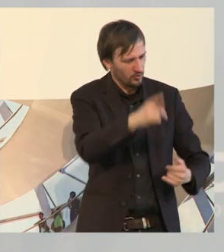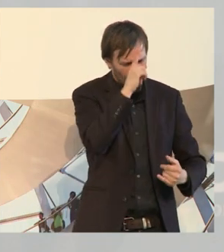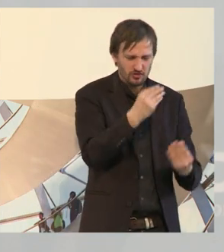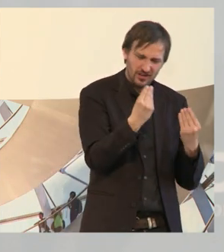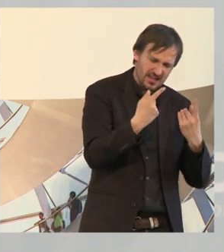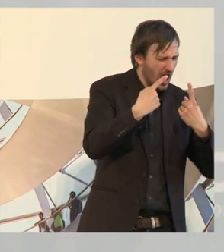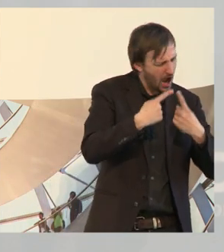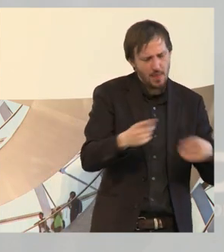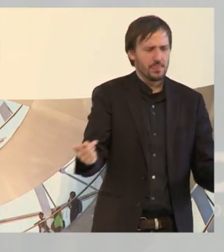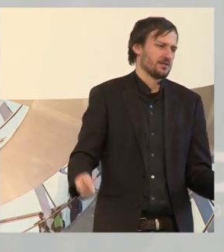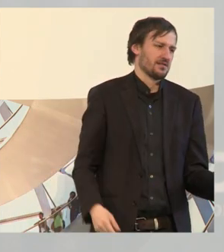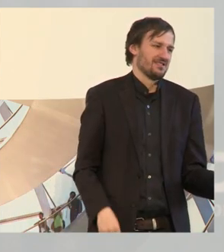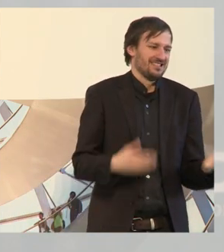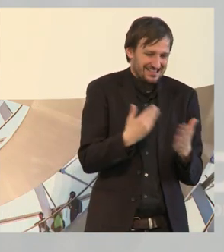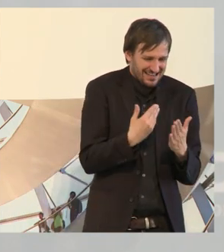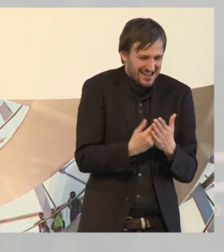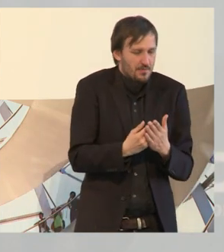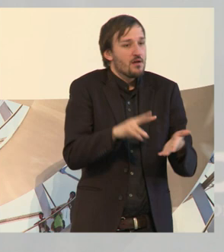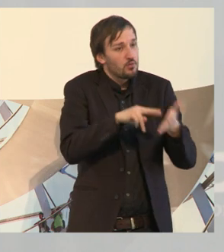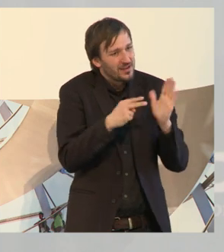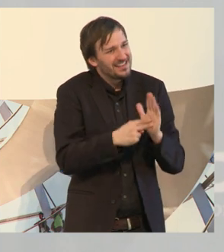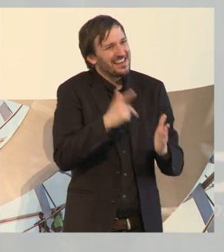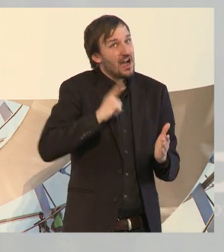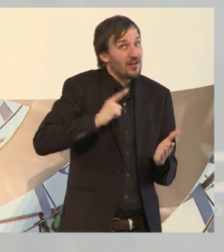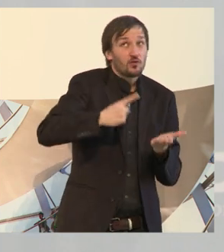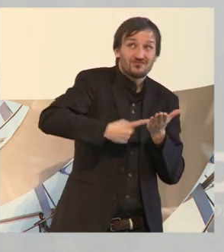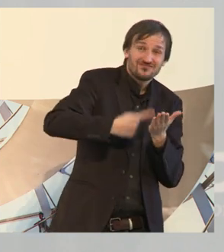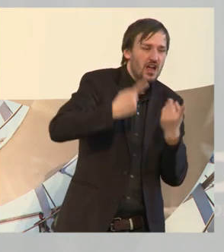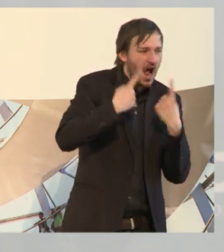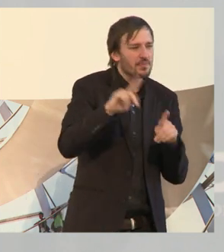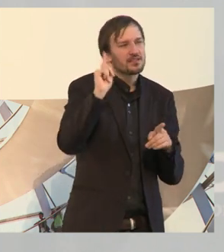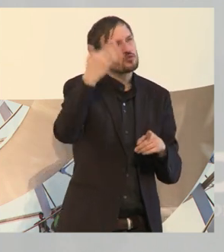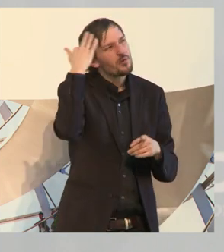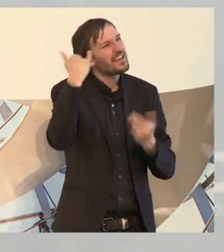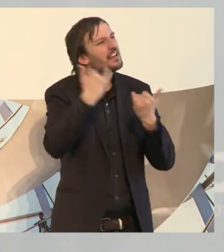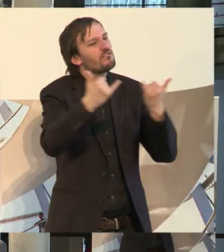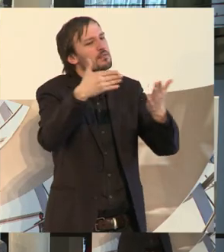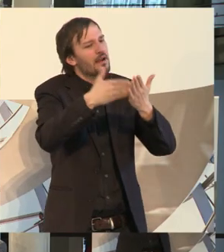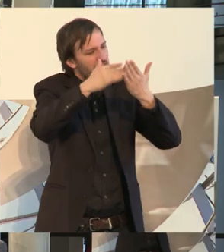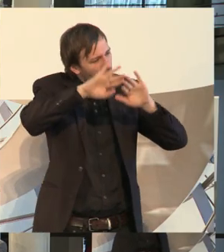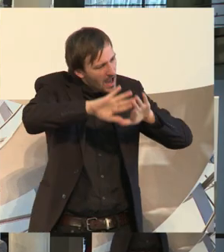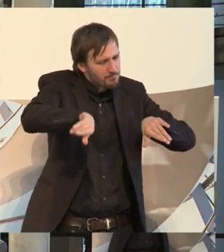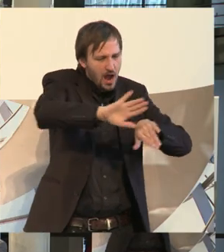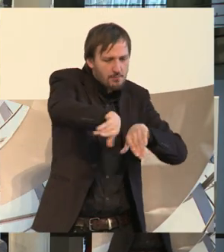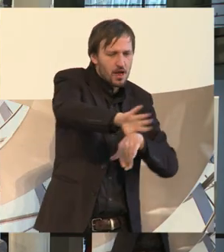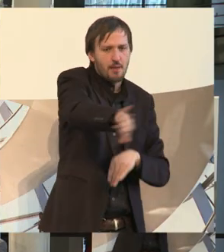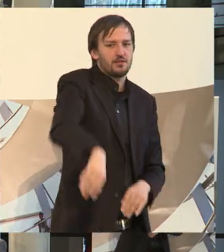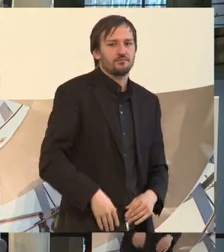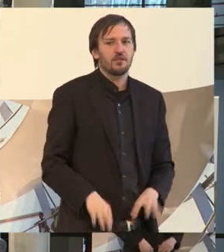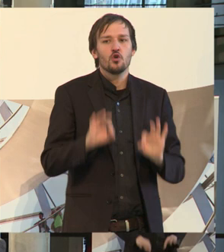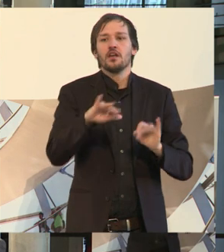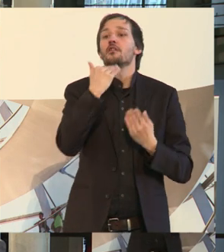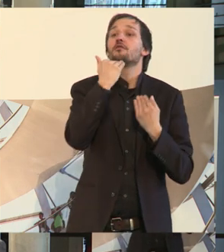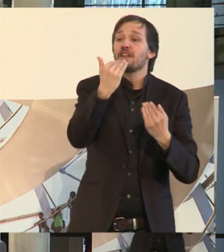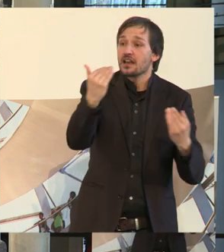dasjenige, was also in der weiteren Beratung von Politikern zu erwarten ist, dass sie sich damit beschäftigen. Vielen Dank. Dann danke ich ganz